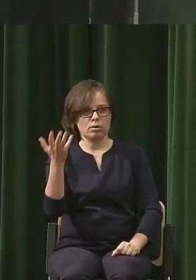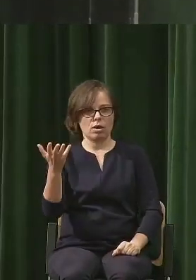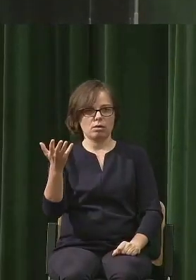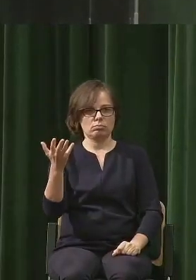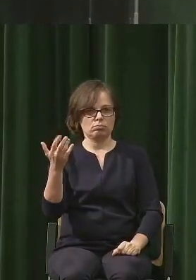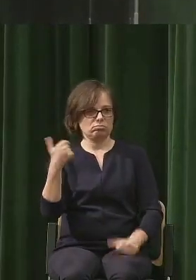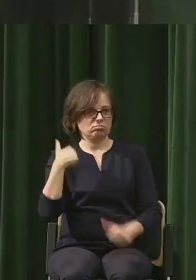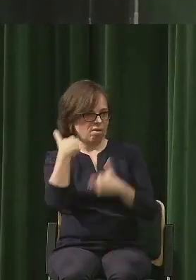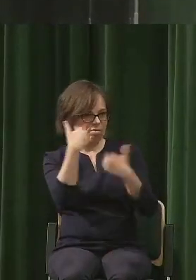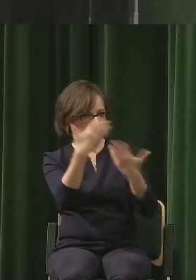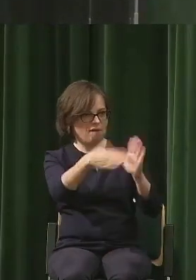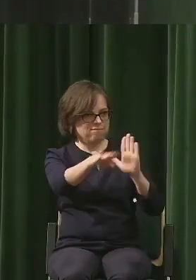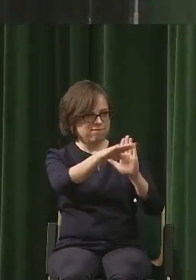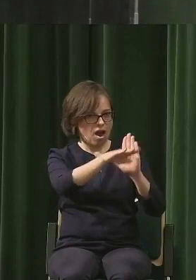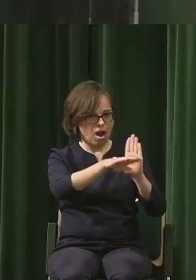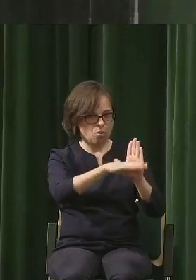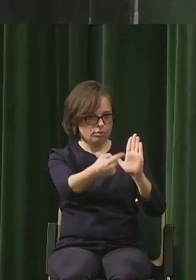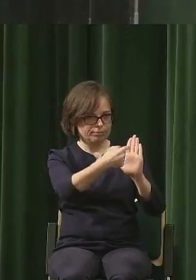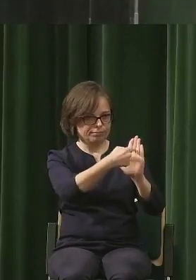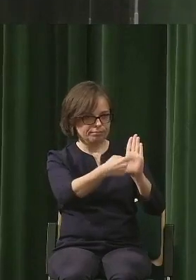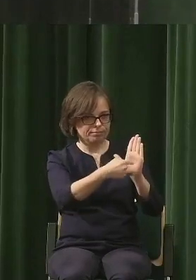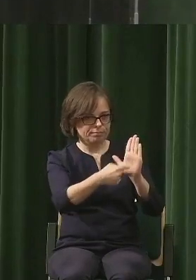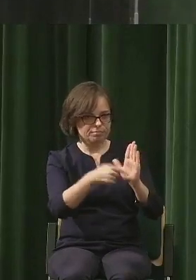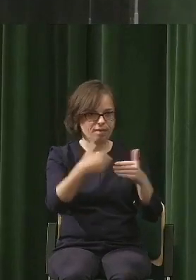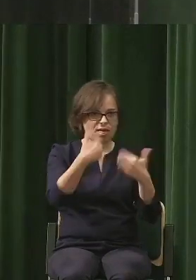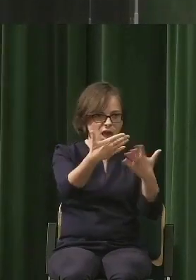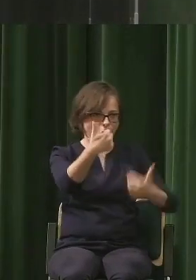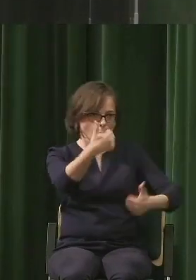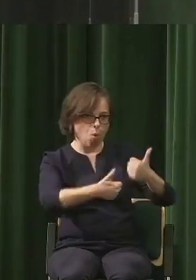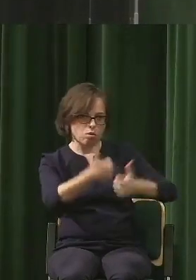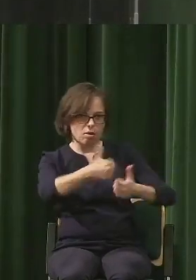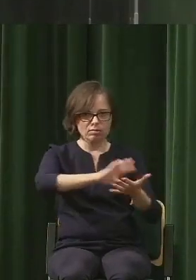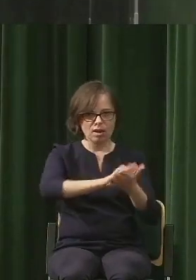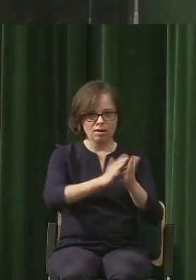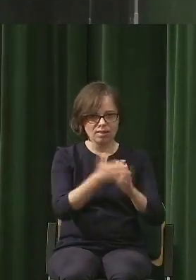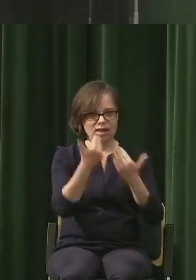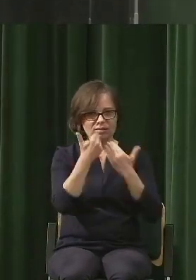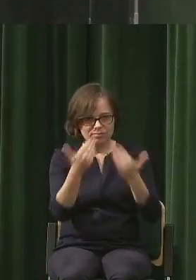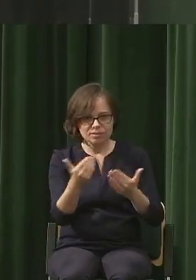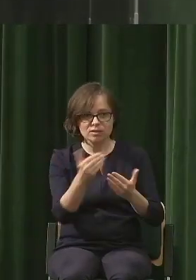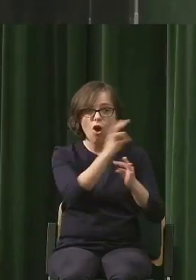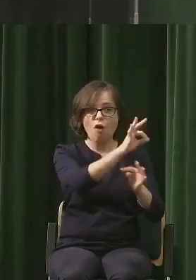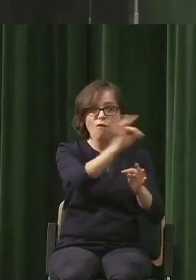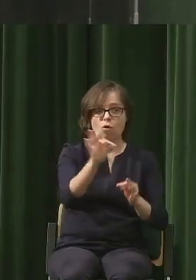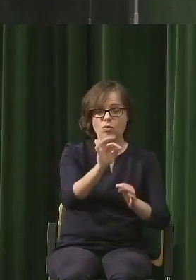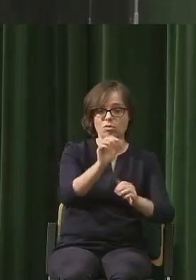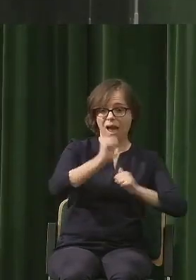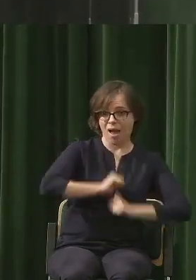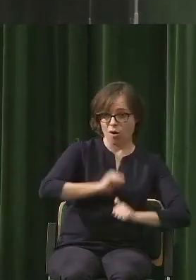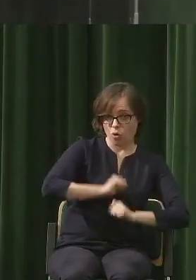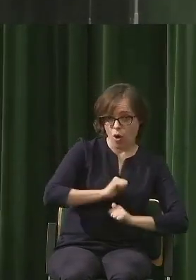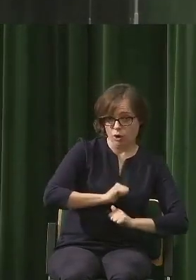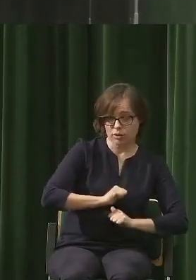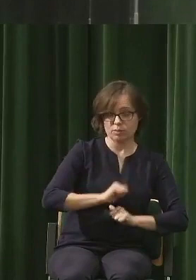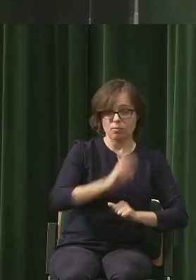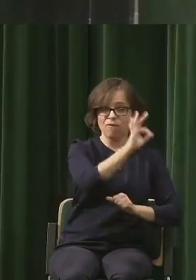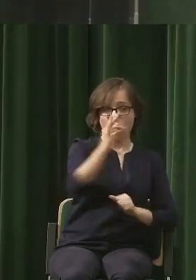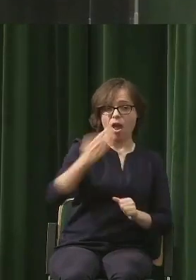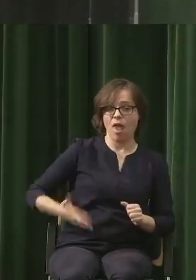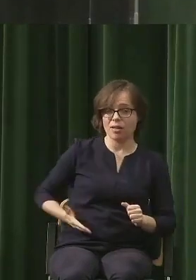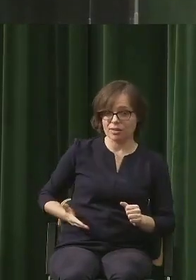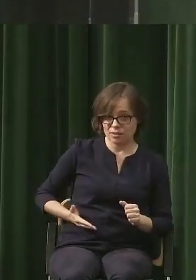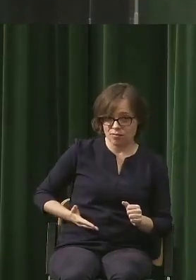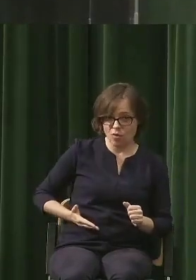stworzenie warunków konkurencji rynkowej i tak dalej, no można doprowadzić do tego, że ten egoizm i lenistwo